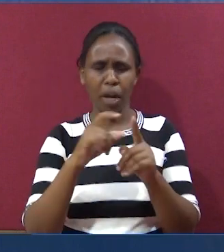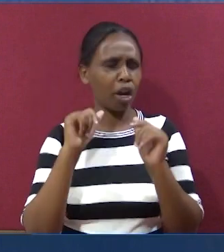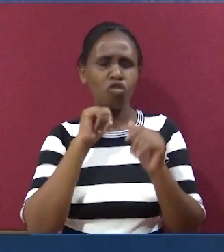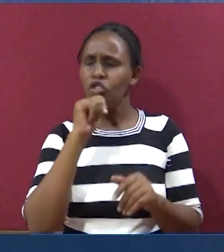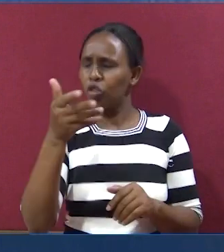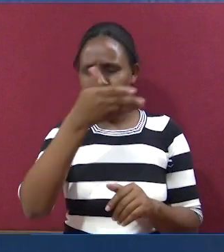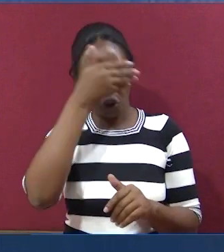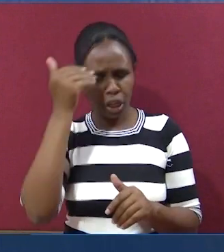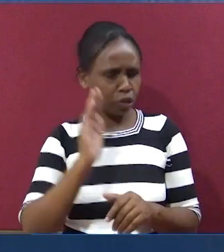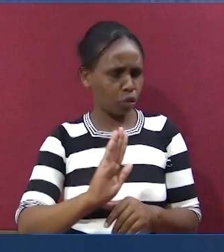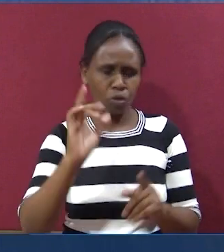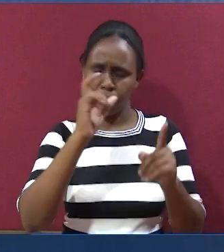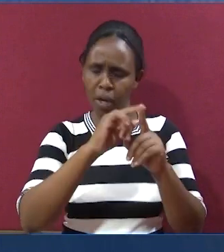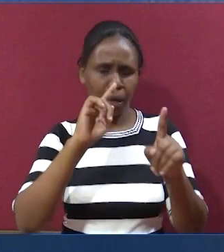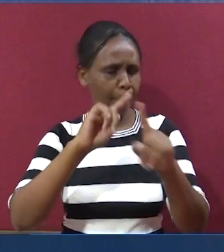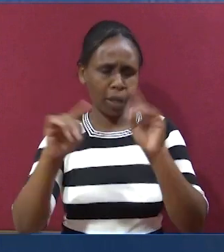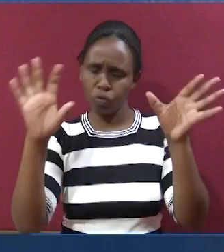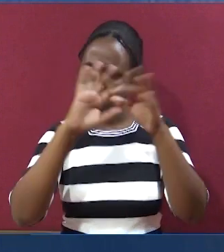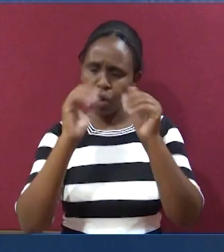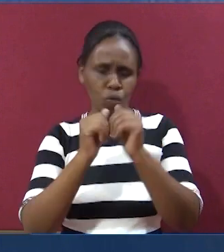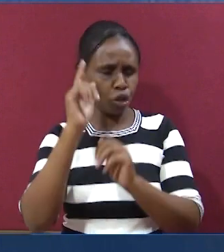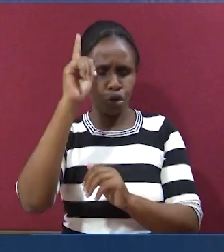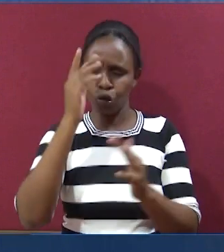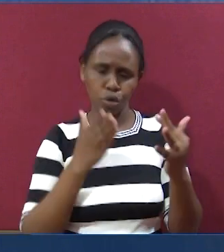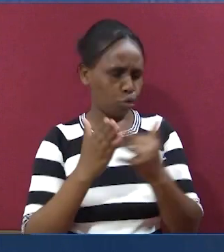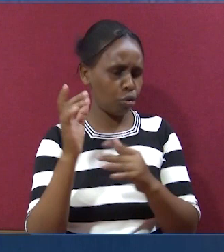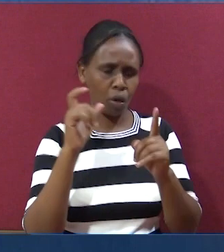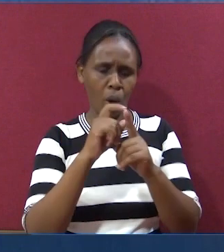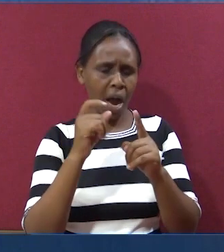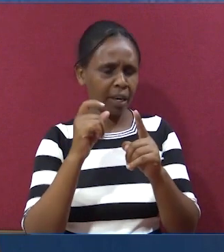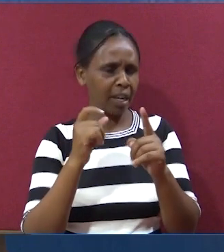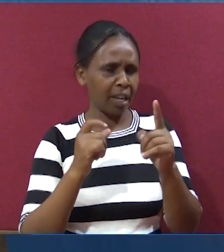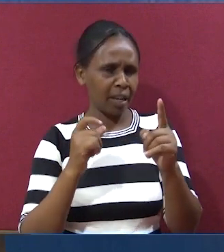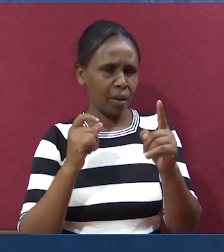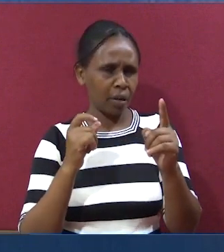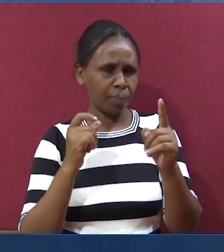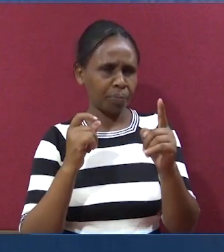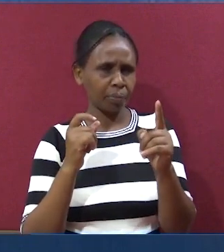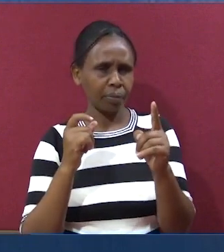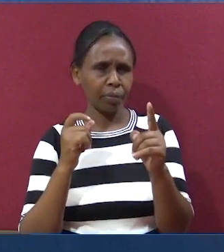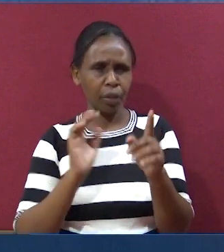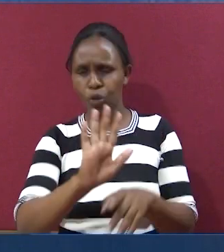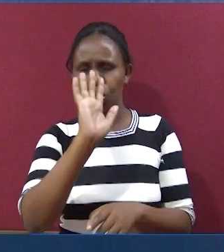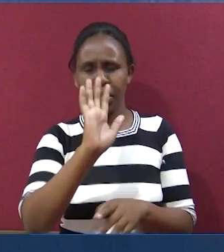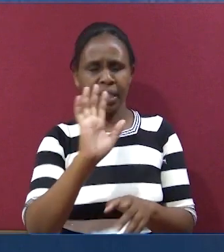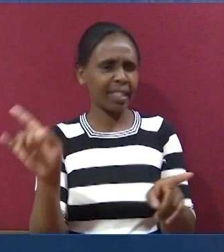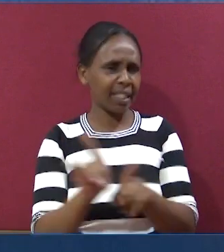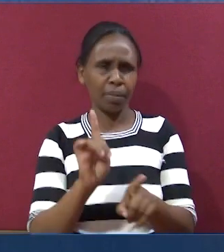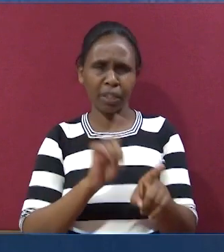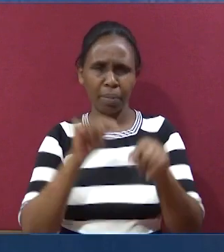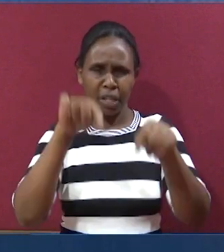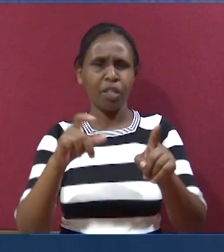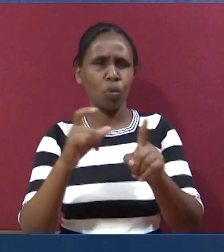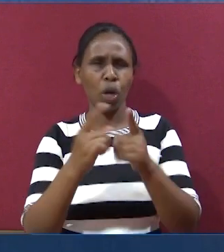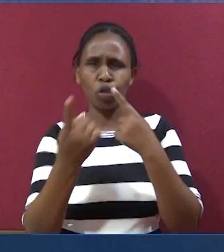neno lako. Asiweze sahau neno lako. Bali ya ungane pamoja nawe kupite kwa mandiko ya kumatakatifu. Neno hili likazidi